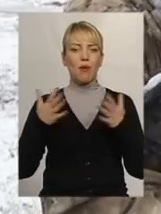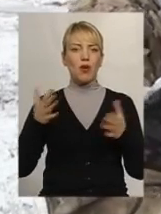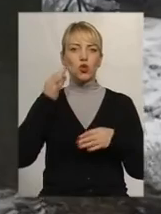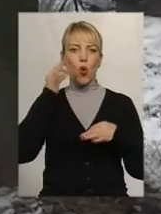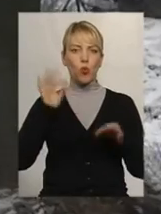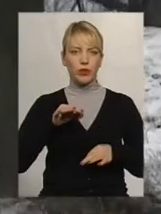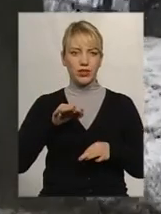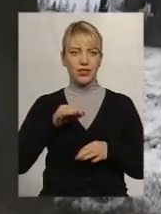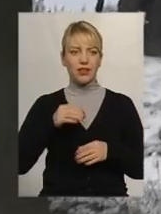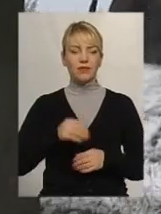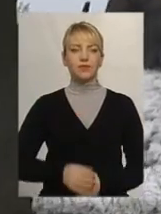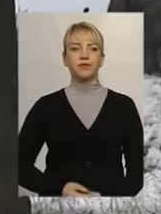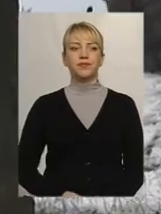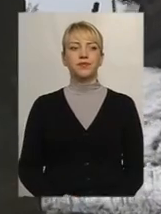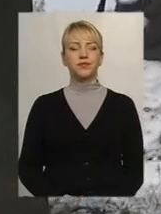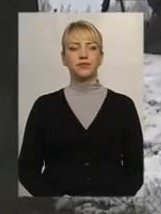навыків.